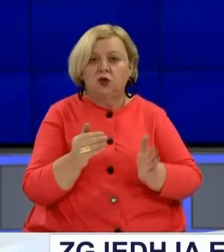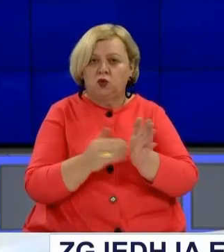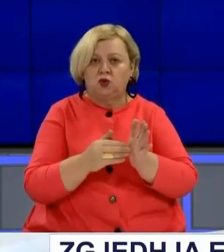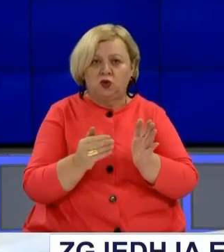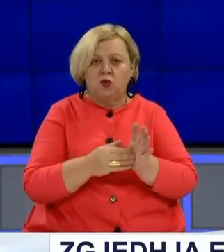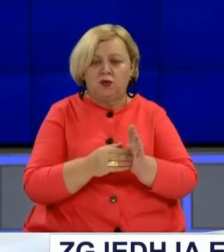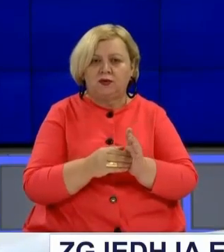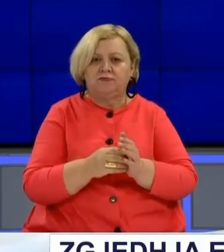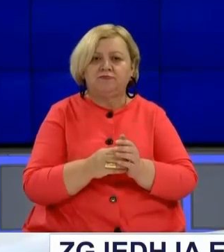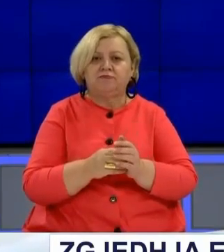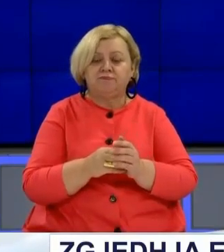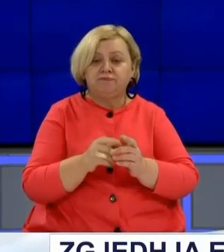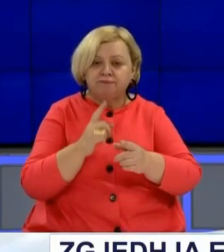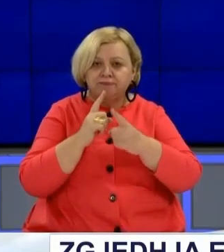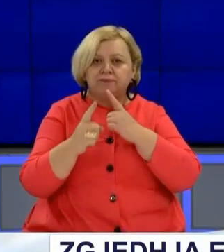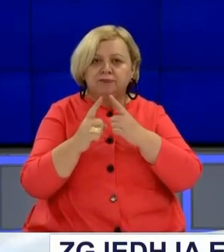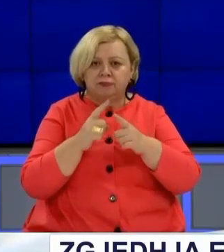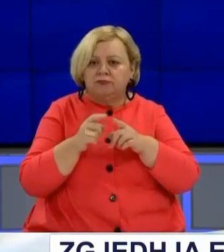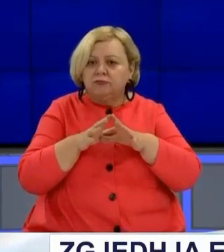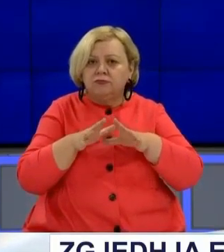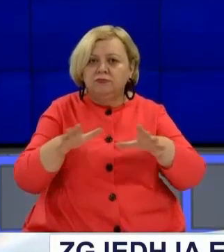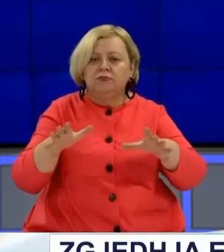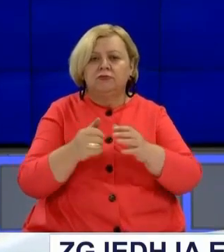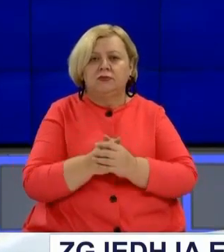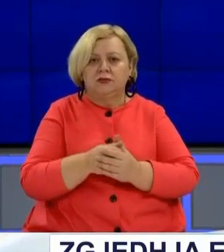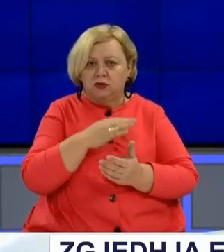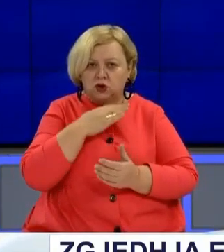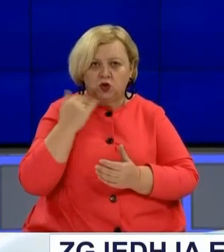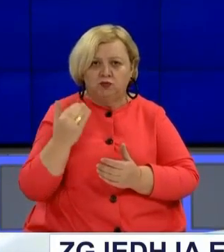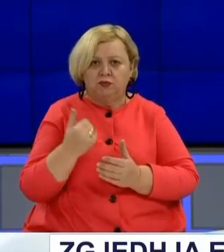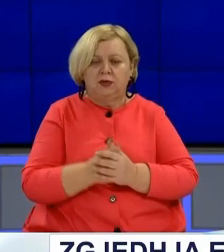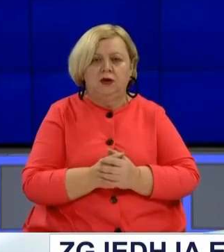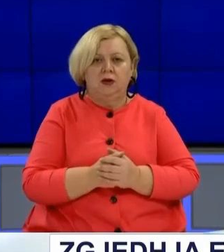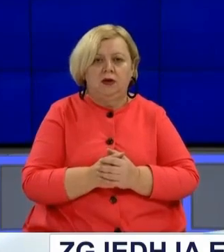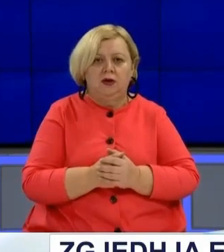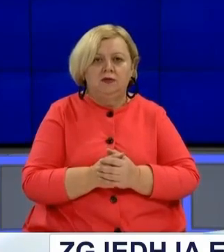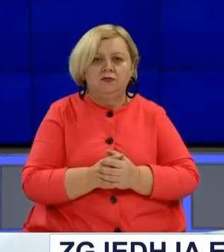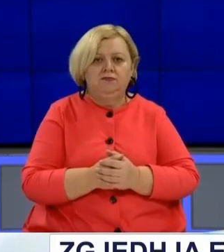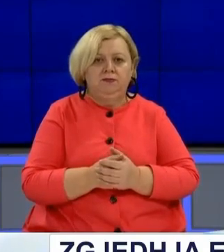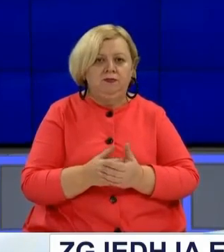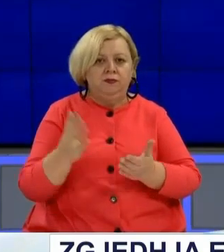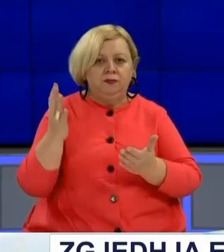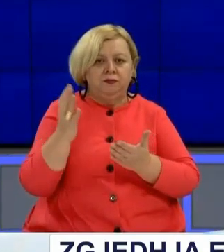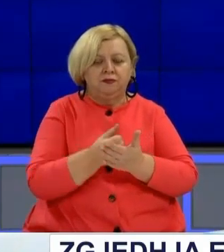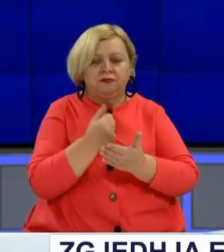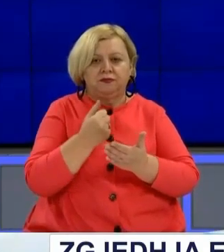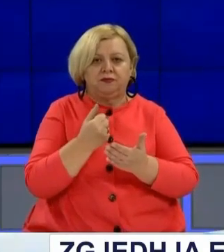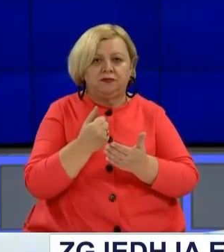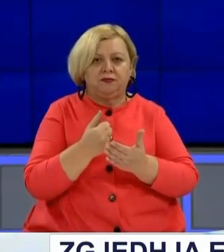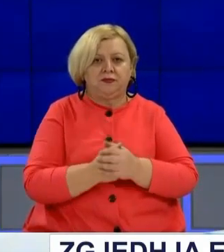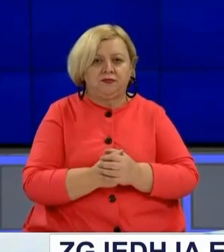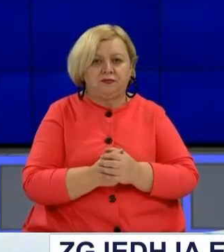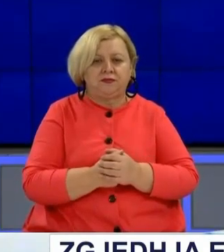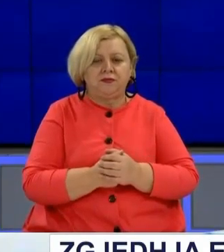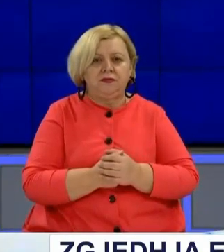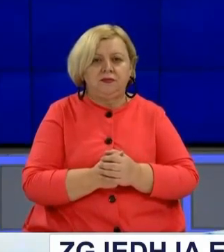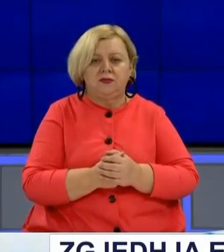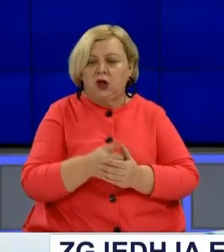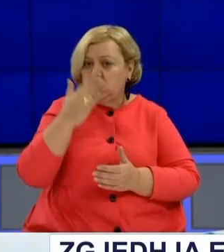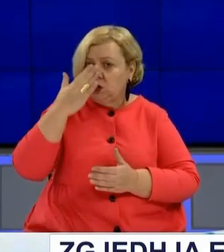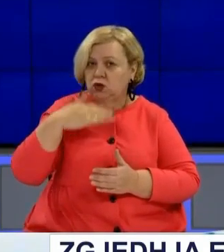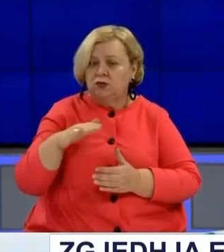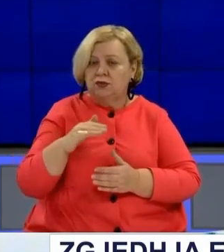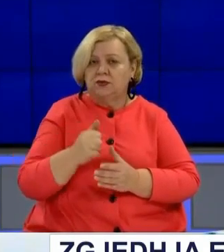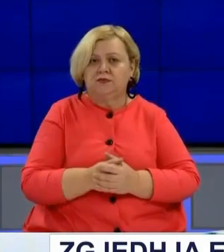këtë konsultimit me gjera përfshirë vëzmendosin për të kanë dhe gjithë tjerët për me arritë me bo një procesi që do tjetë procesi suksesëm